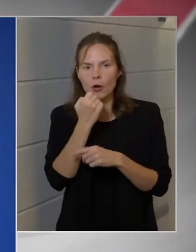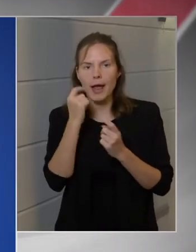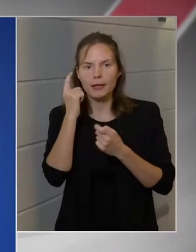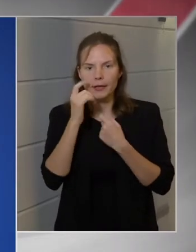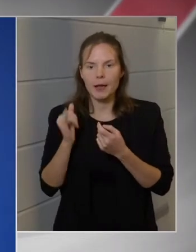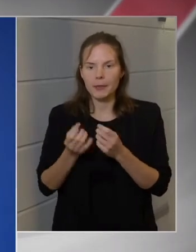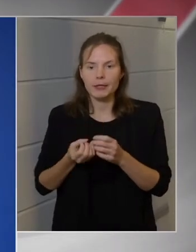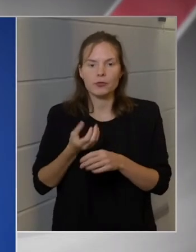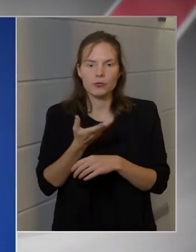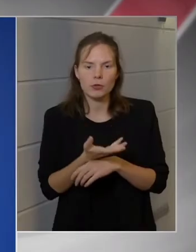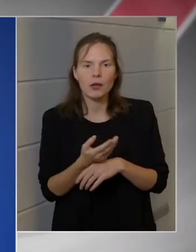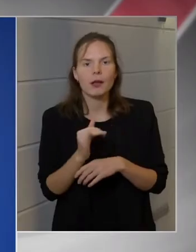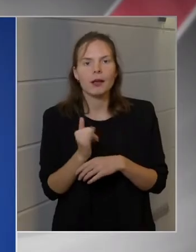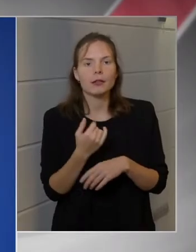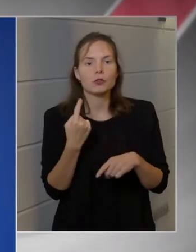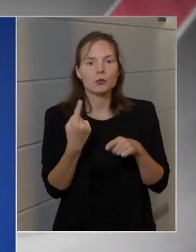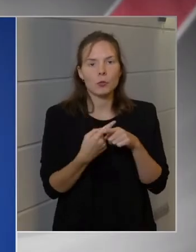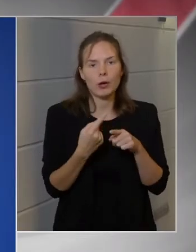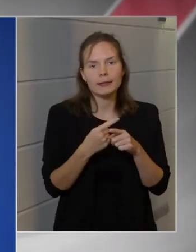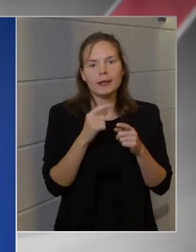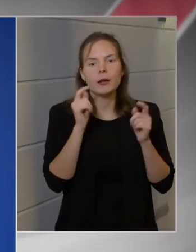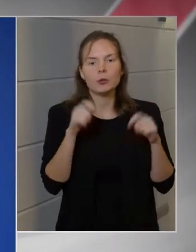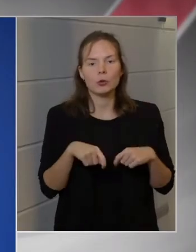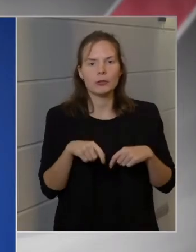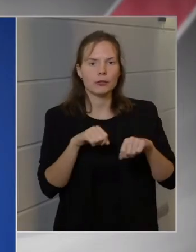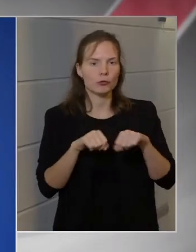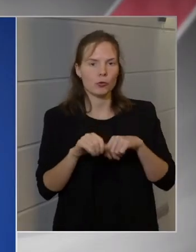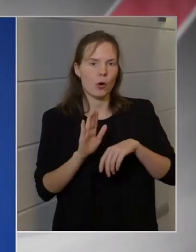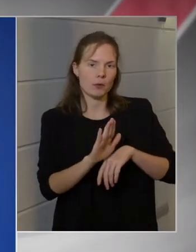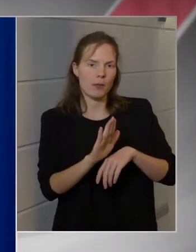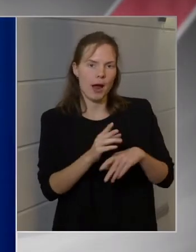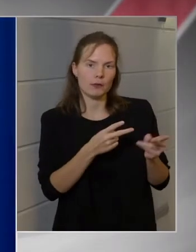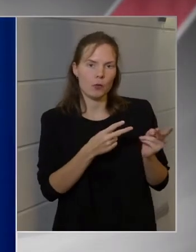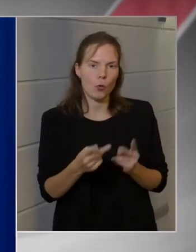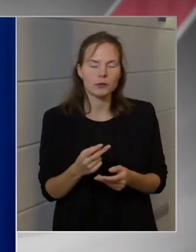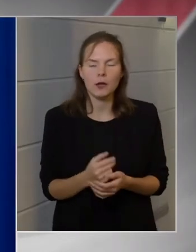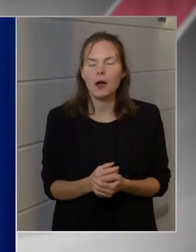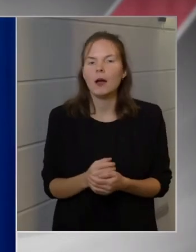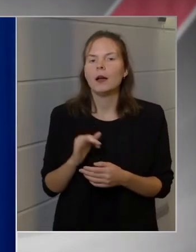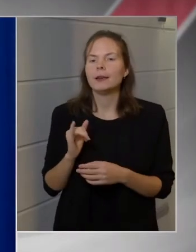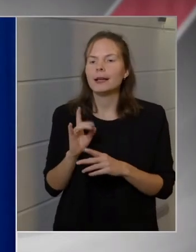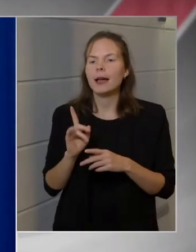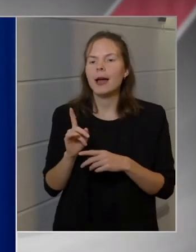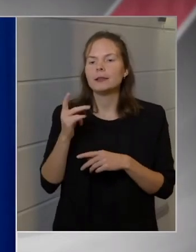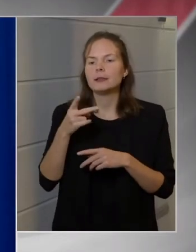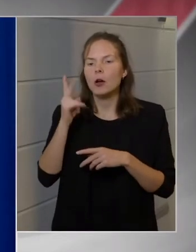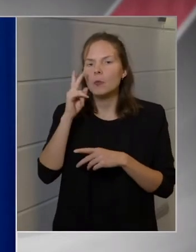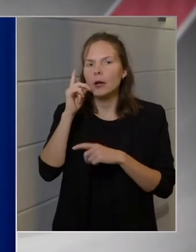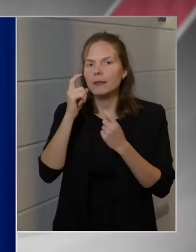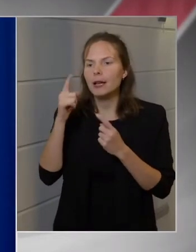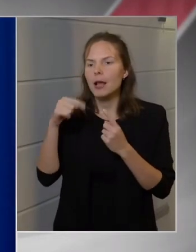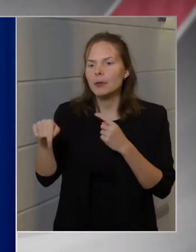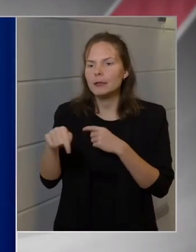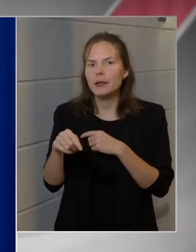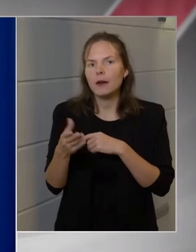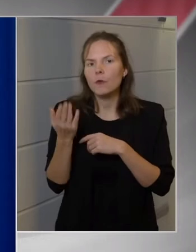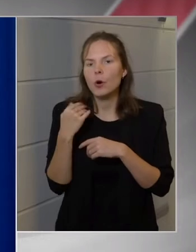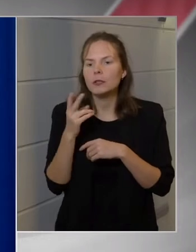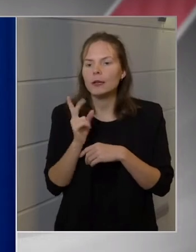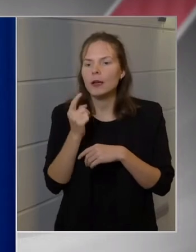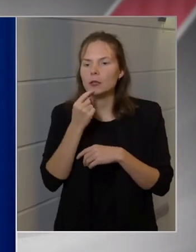aztán a politikai döntésfelelőssége már a kormányé. A szakmai vélemények között volt olyan, ami azt mondta, hogy most elegendő